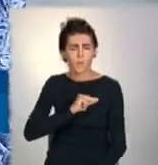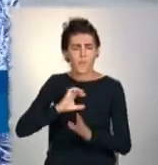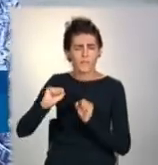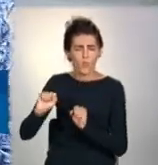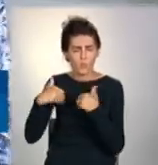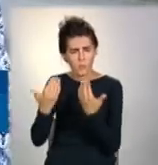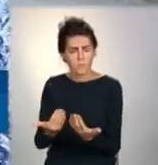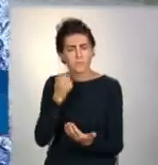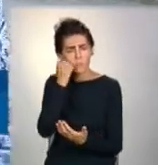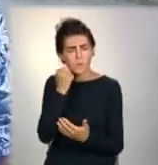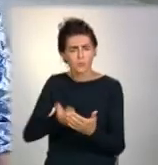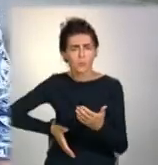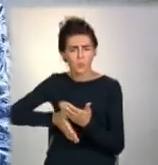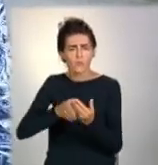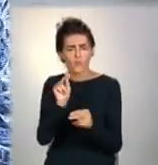Бабушка допомагає.